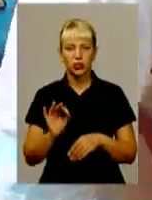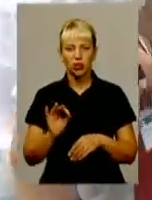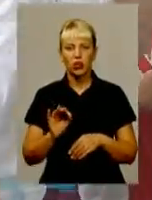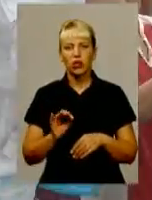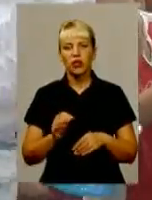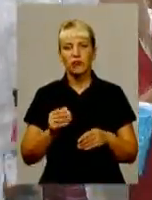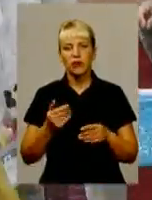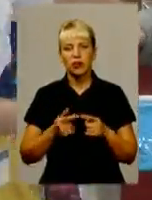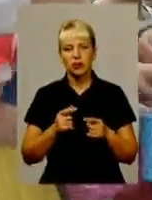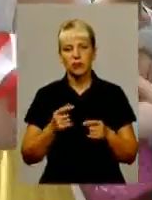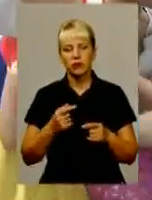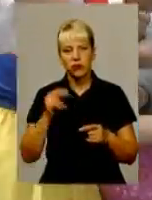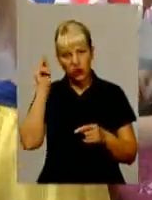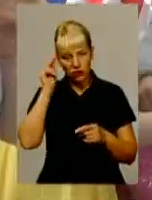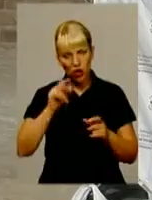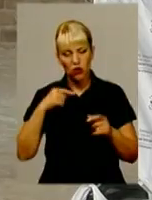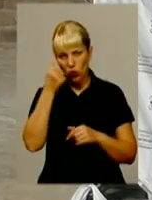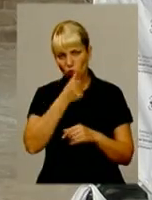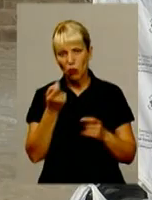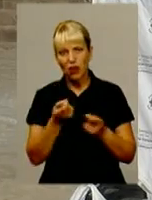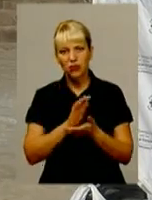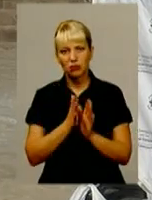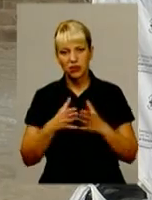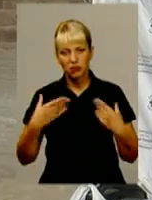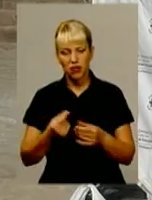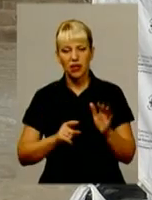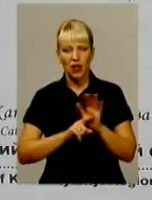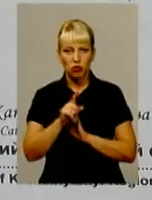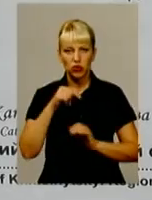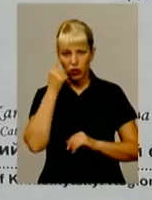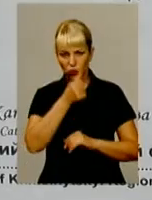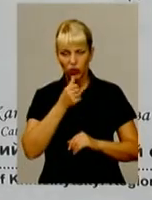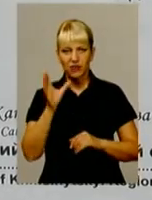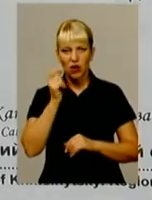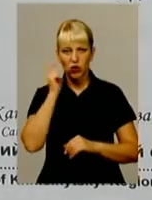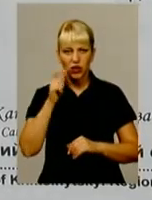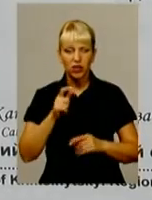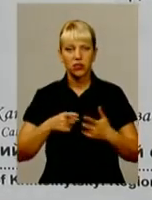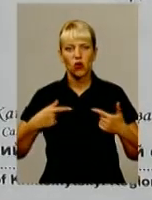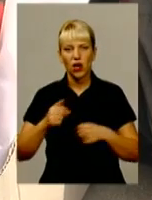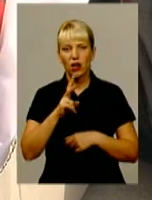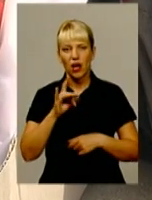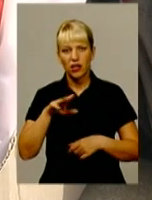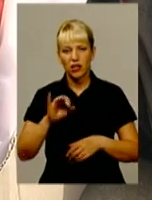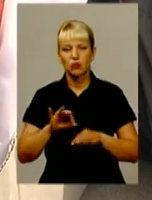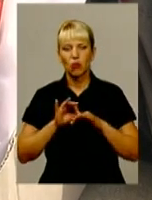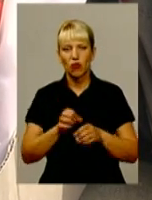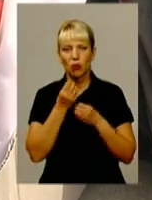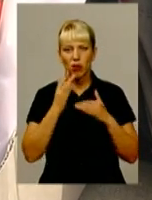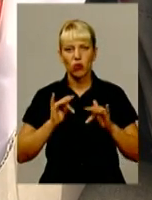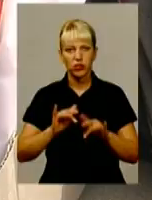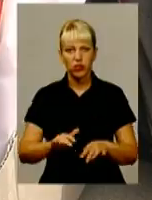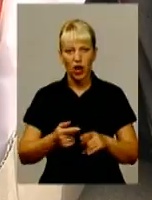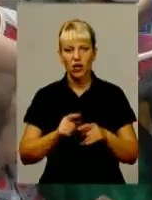малозабезпечених сімей, вже традиційно на початку навчального року всеукраїнська організація «Карітас» проводить благодійну акцію «Шкільний